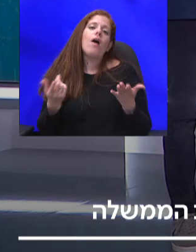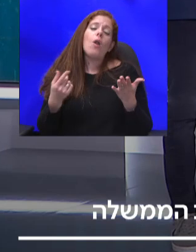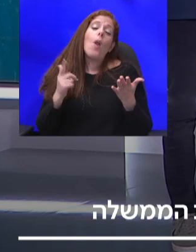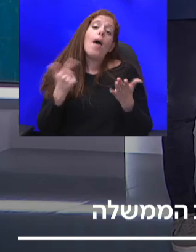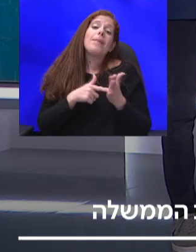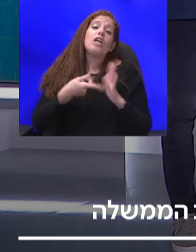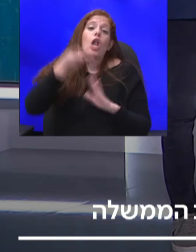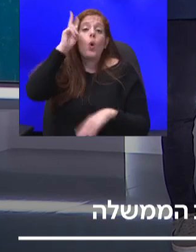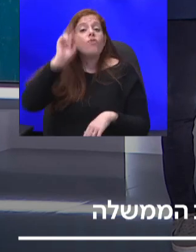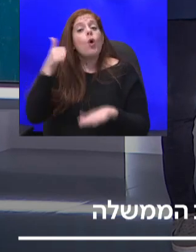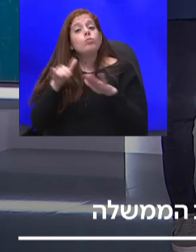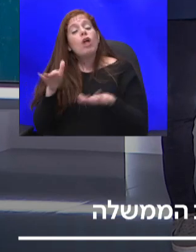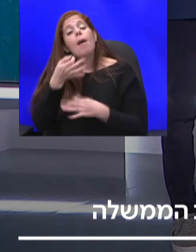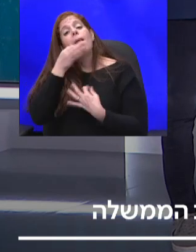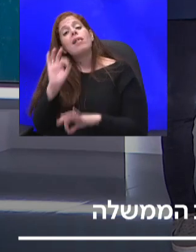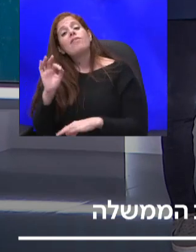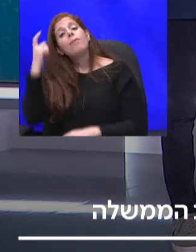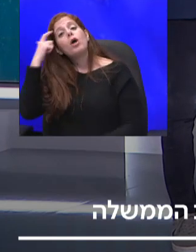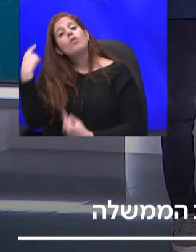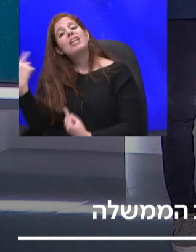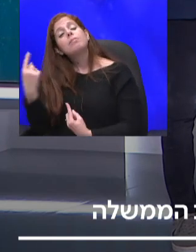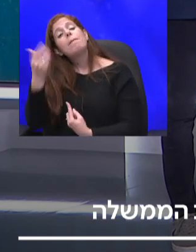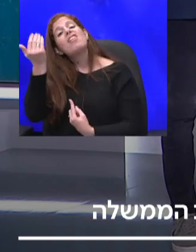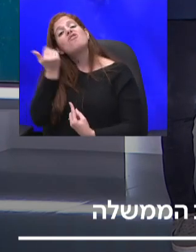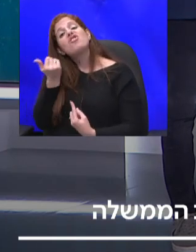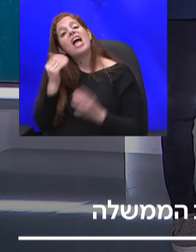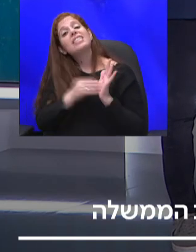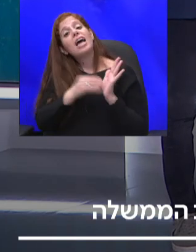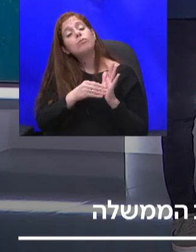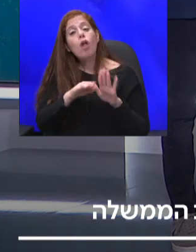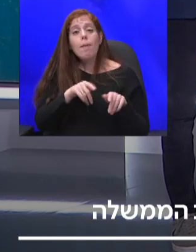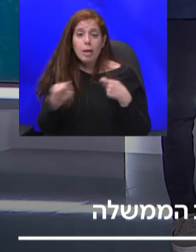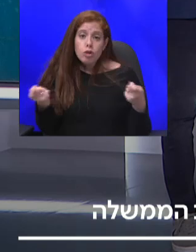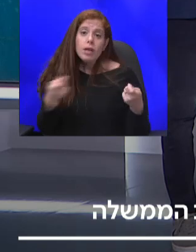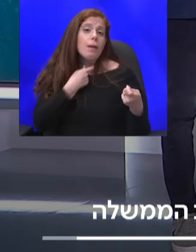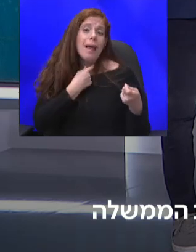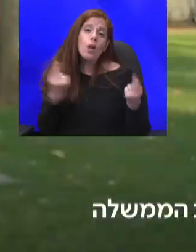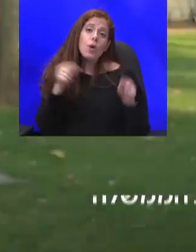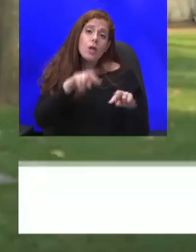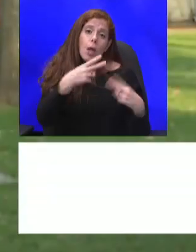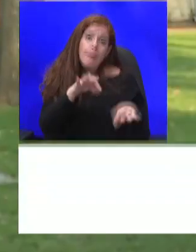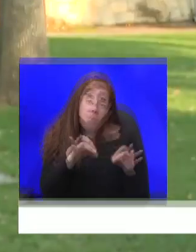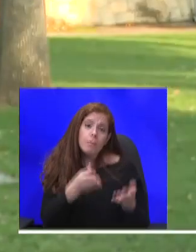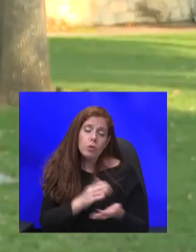הצרכים של האזרחים והמשק אנחנו נגרר לשם שר העבודה והרווחה יציג שמוני, תודה רבה שדיברת איתנו